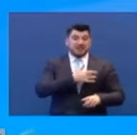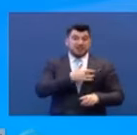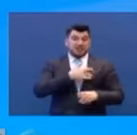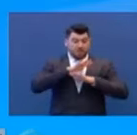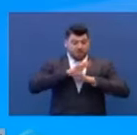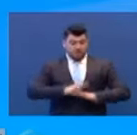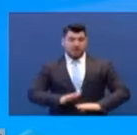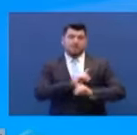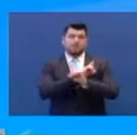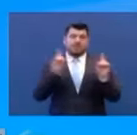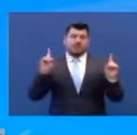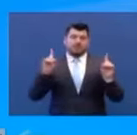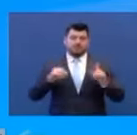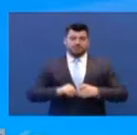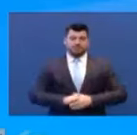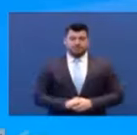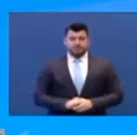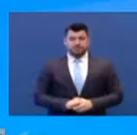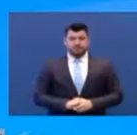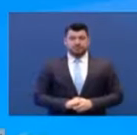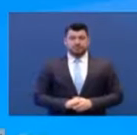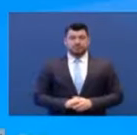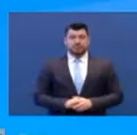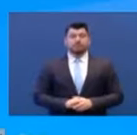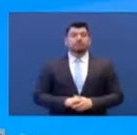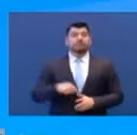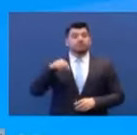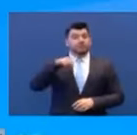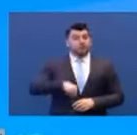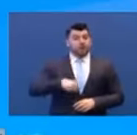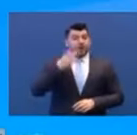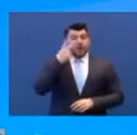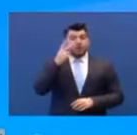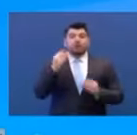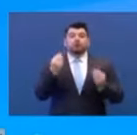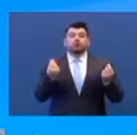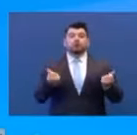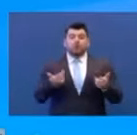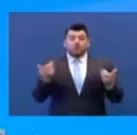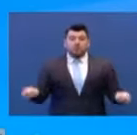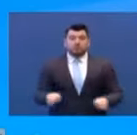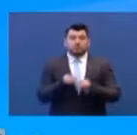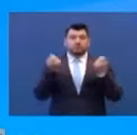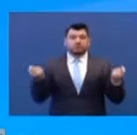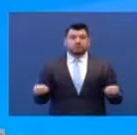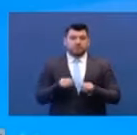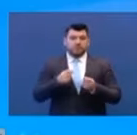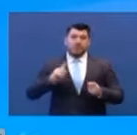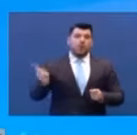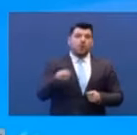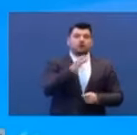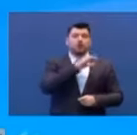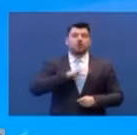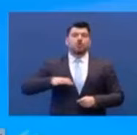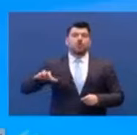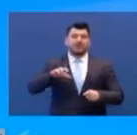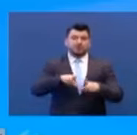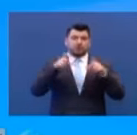και κοινωνική τους εξέλιξη. Έρχομαι τώρα στον τρόπο επαναλειτουργίας των εκπαιδευτικών αυτών δομών.